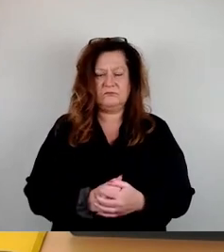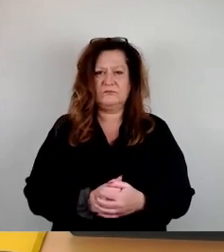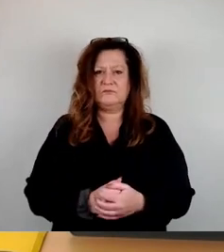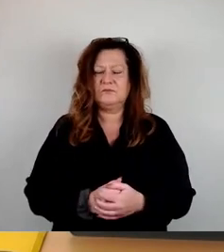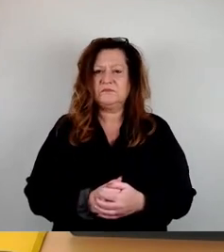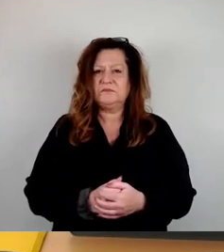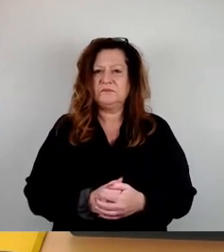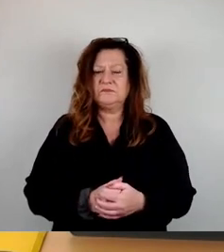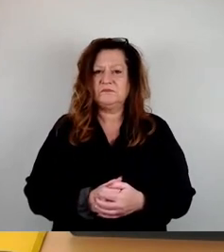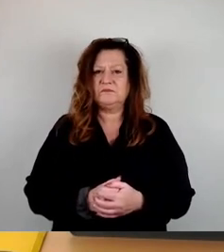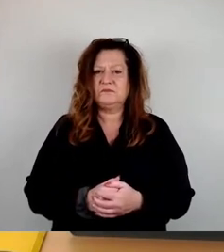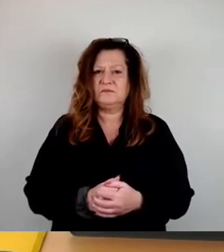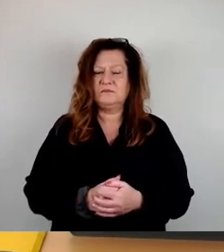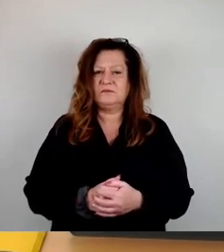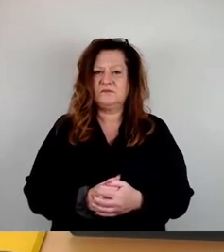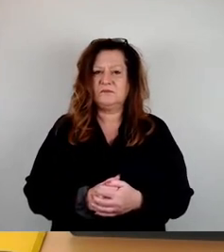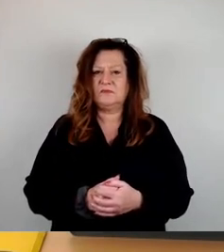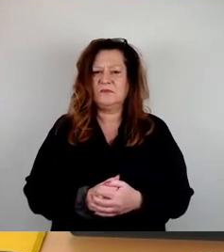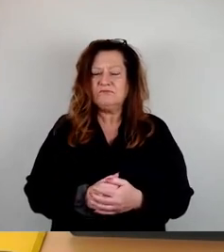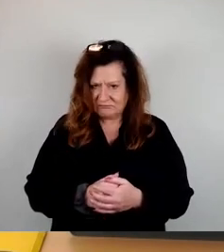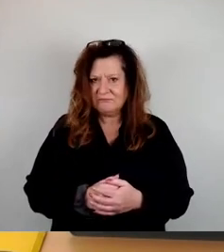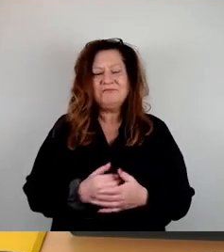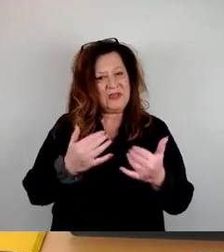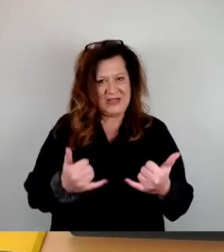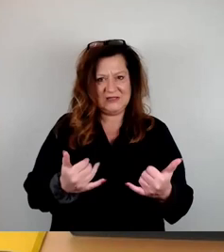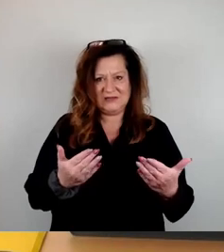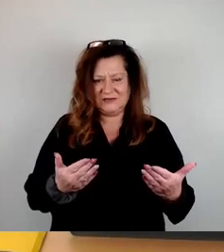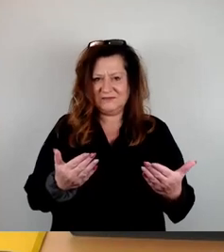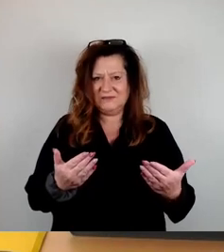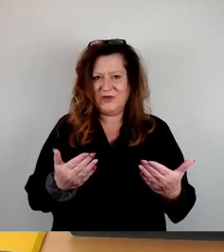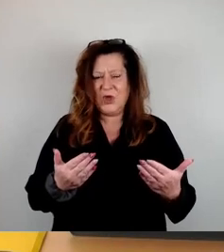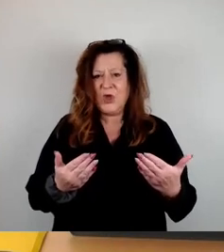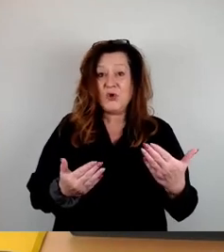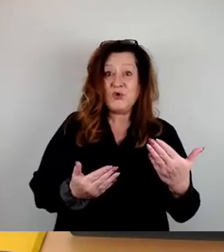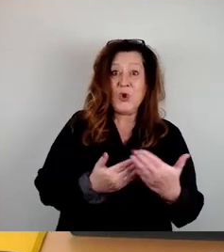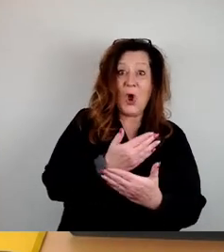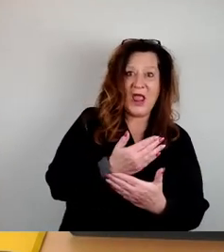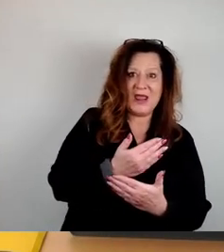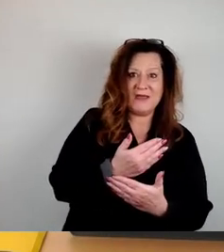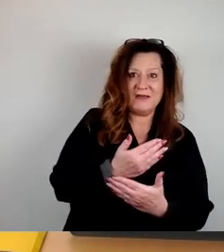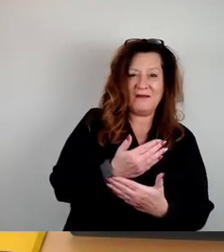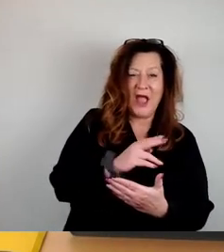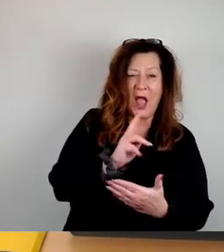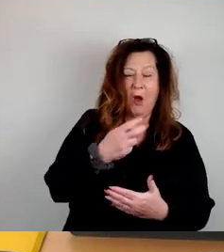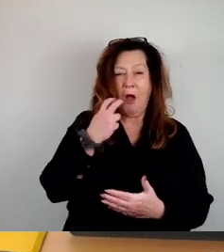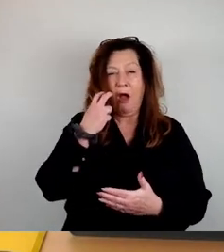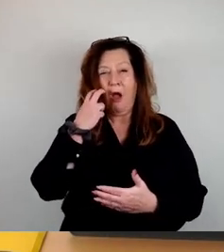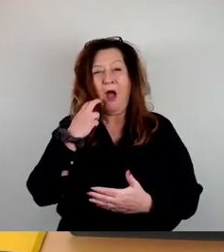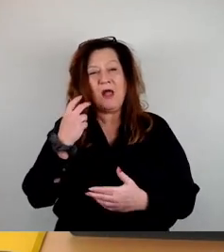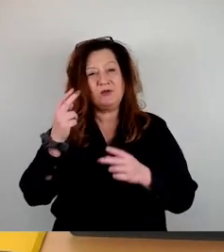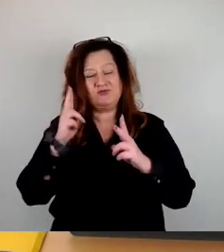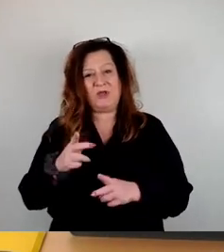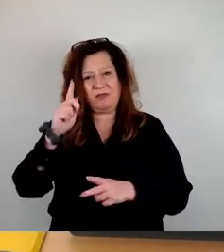ich den neuen alten Stadtrat Jan Dietmar Hasler nach vorne